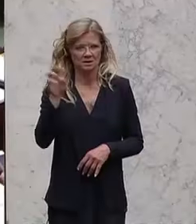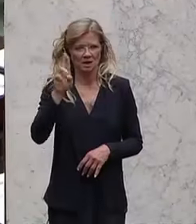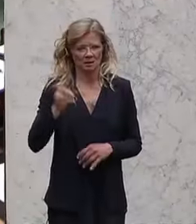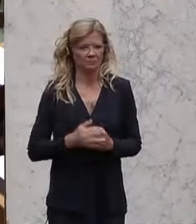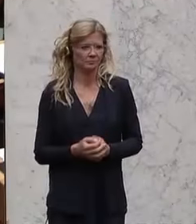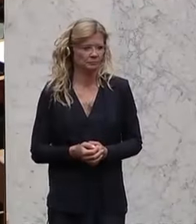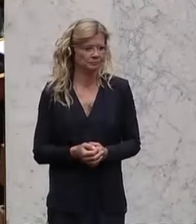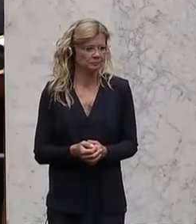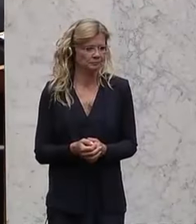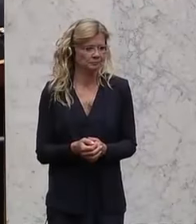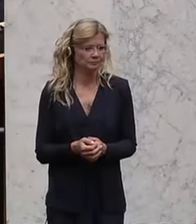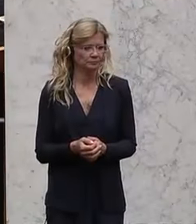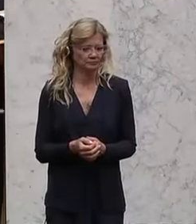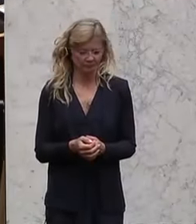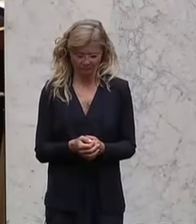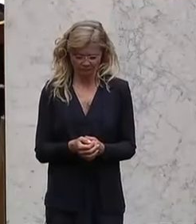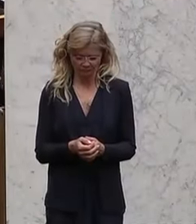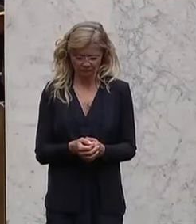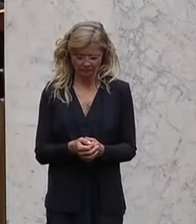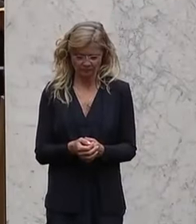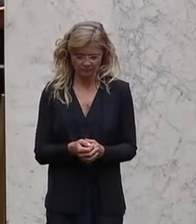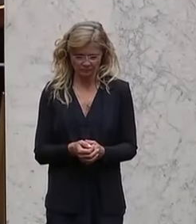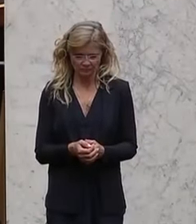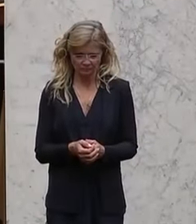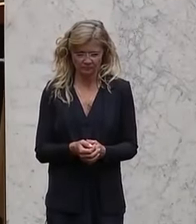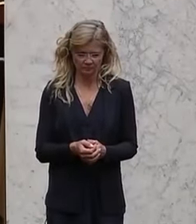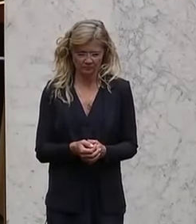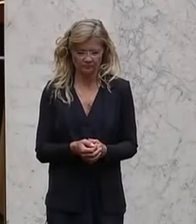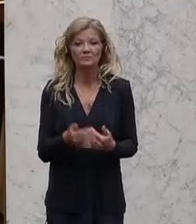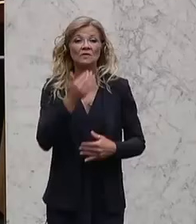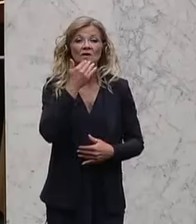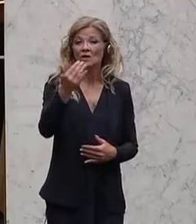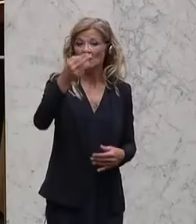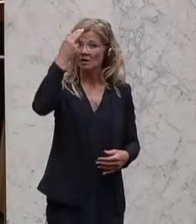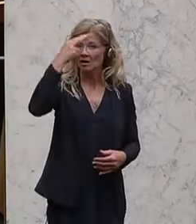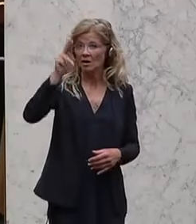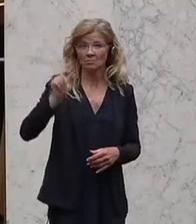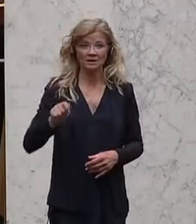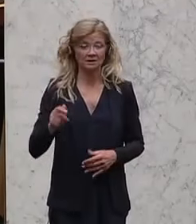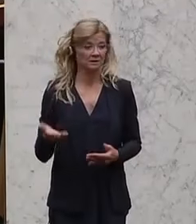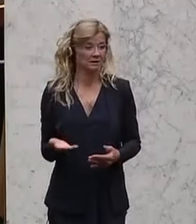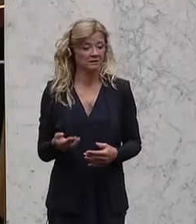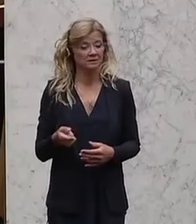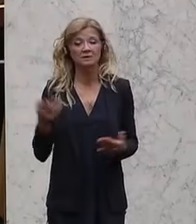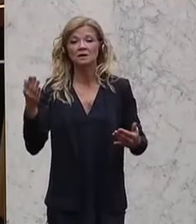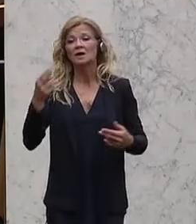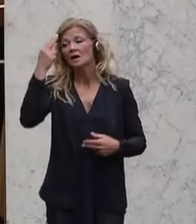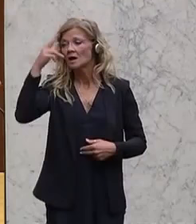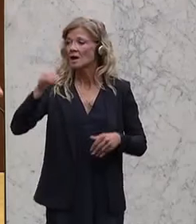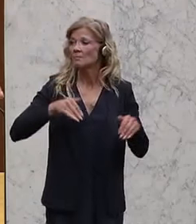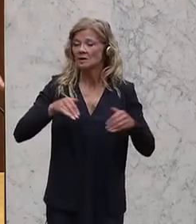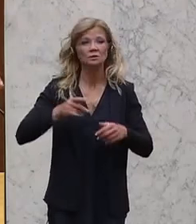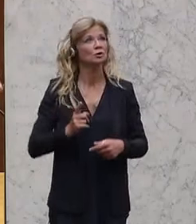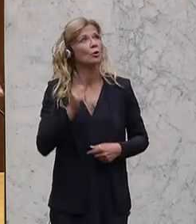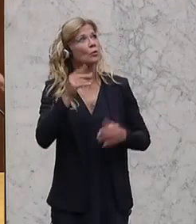Am Wort ist nun Harald Walser von den Grünen. Danke, Herr Präsident, Herr Minister, Hohes Haus.